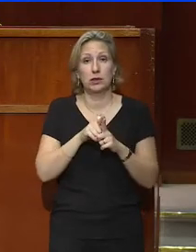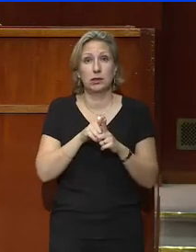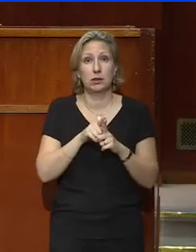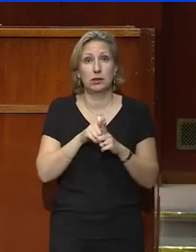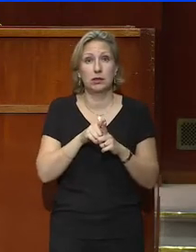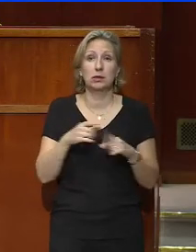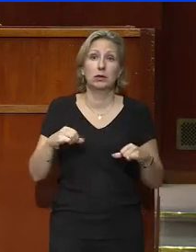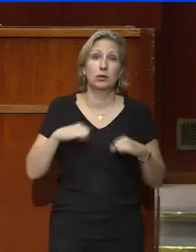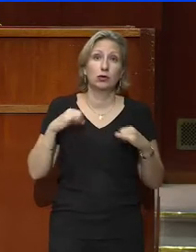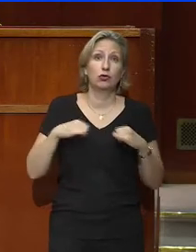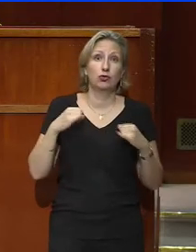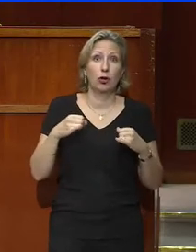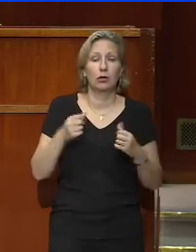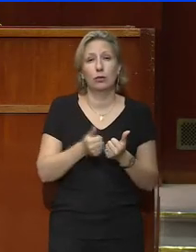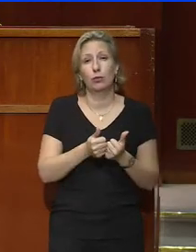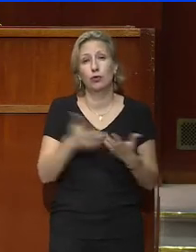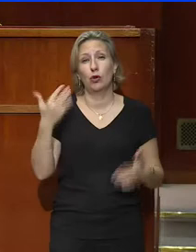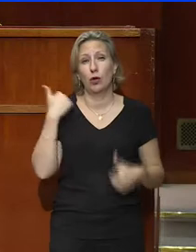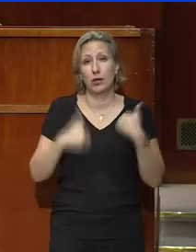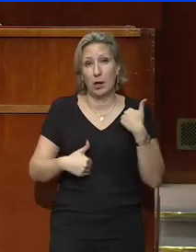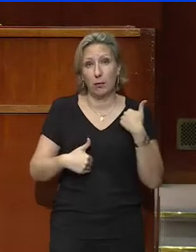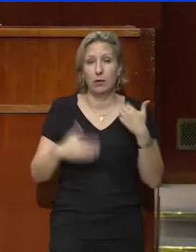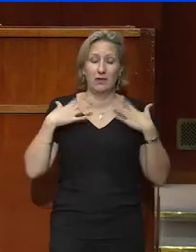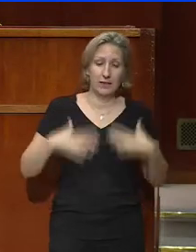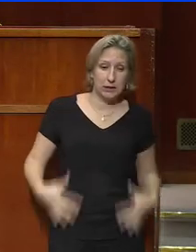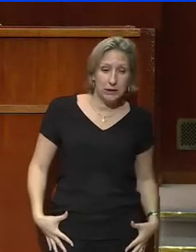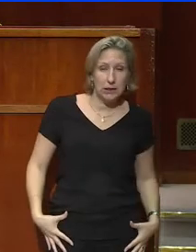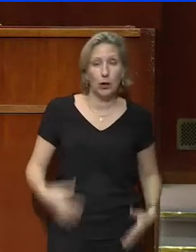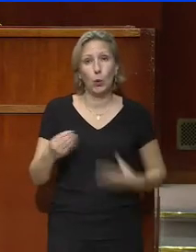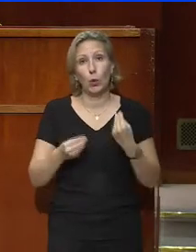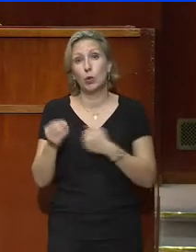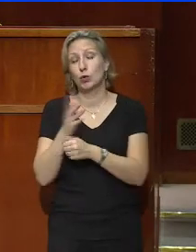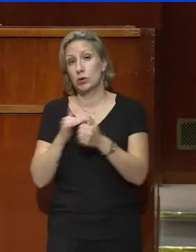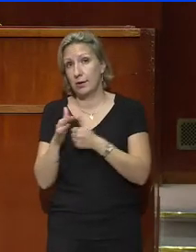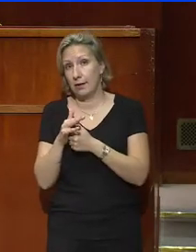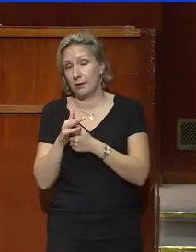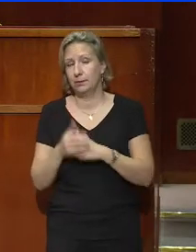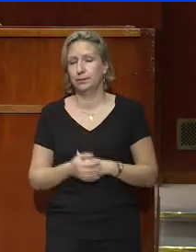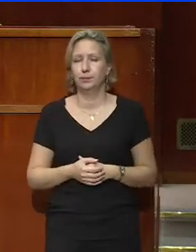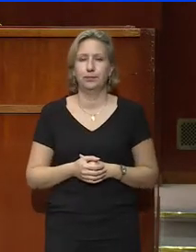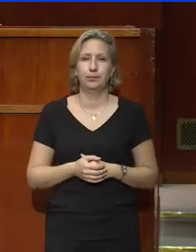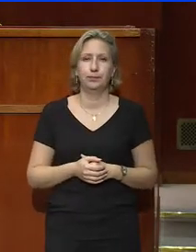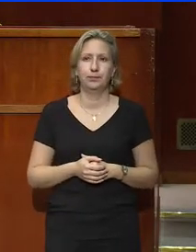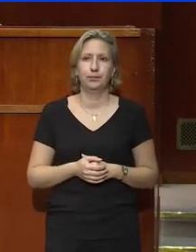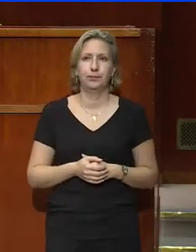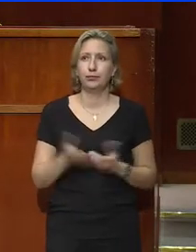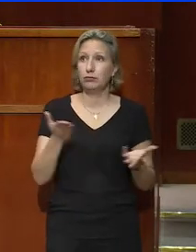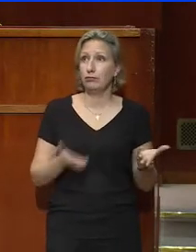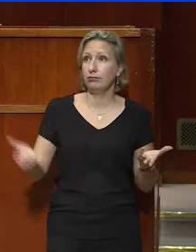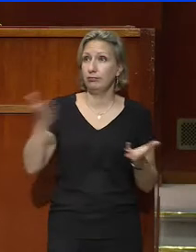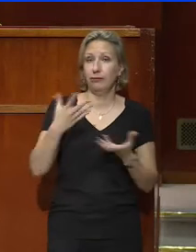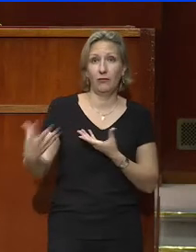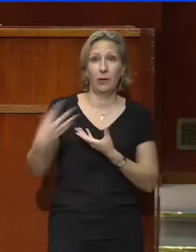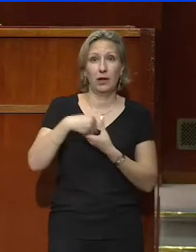tous les handicaps, qu'ils soient physiques ou sociaux. Et vous avez toute votre place dans cette